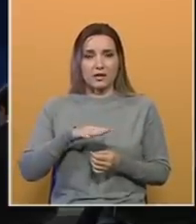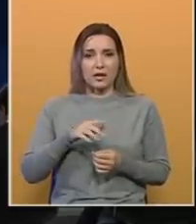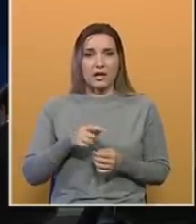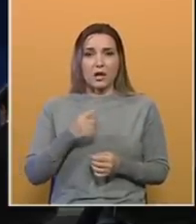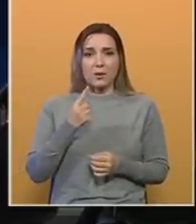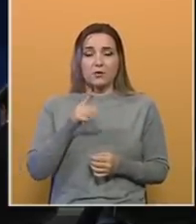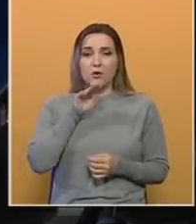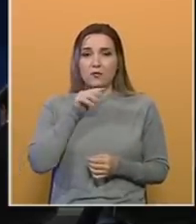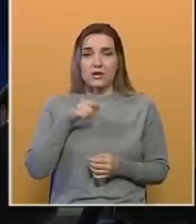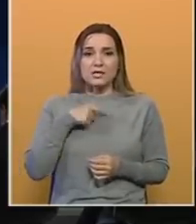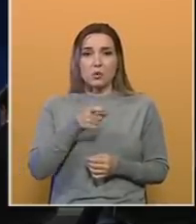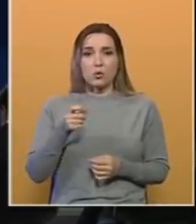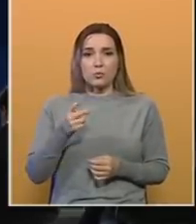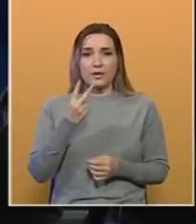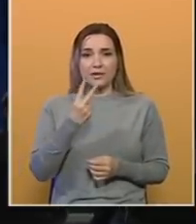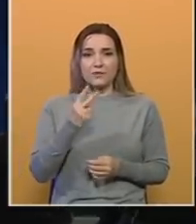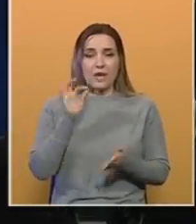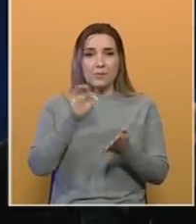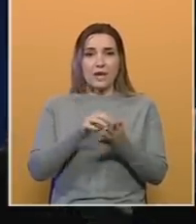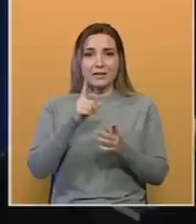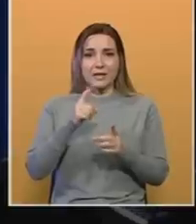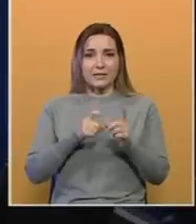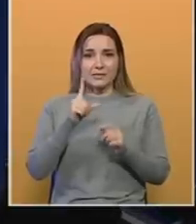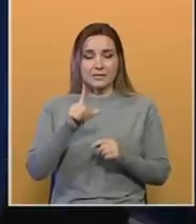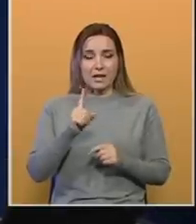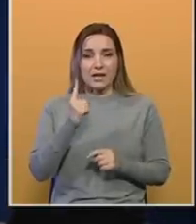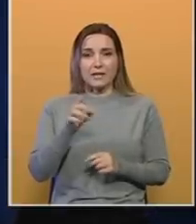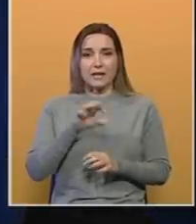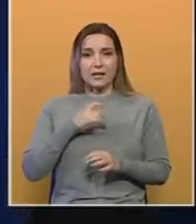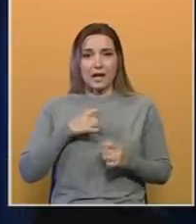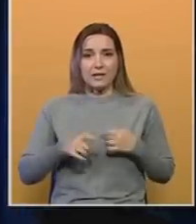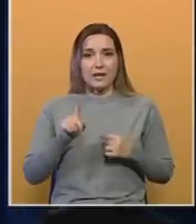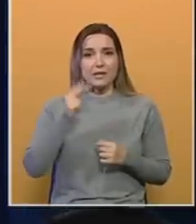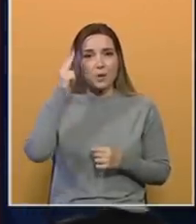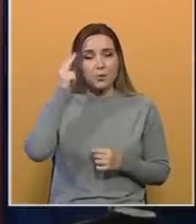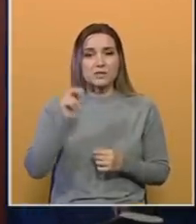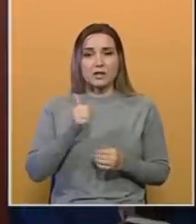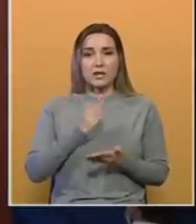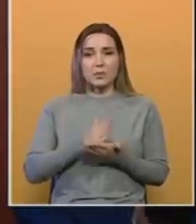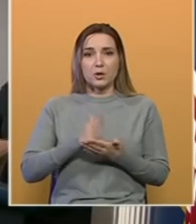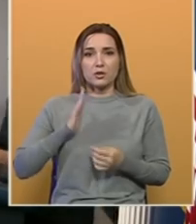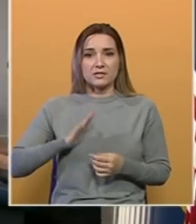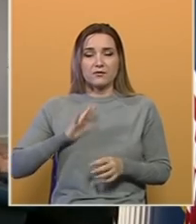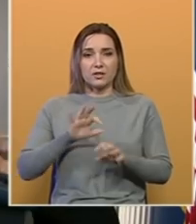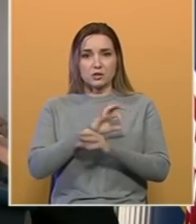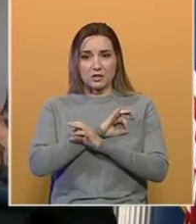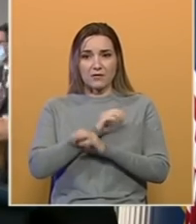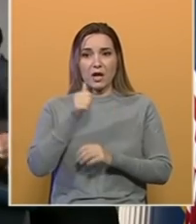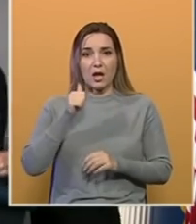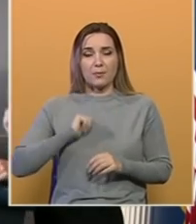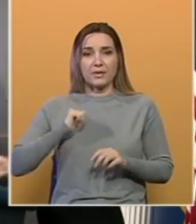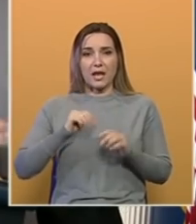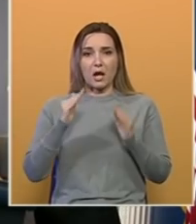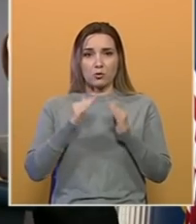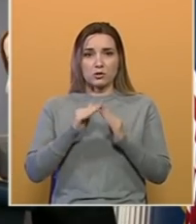Prve indicije govore da smo ubili dvije mete Isila, a jedna je ranjena. Nije nam poznato da je bilo civilnih žrtava. Bijela kuća